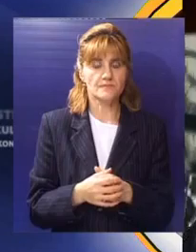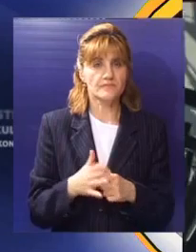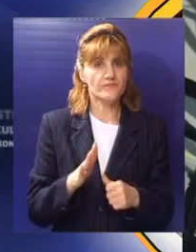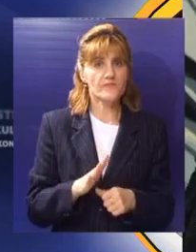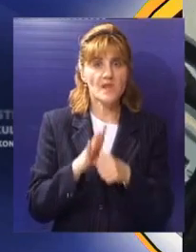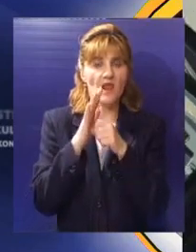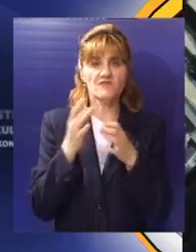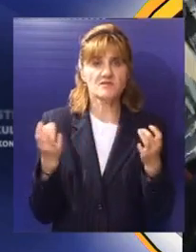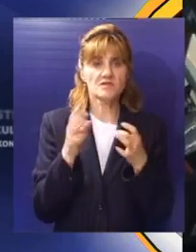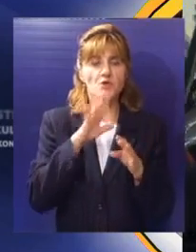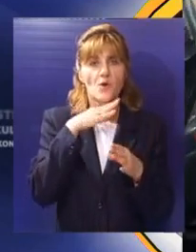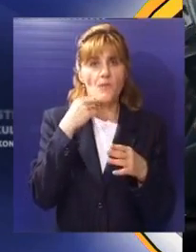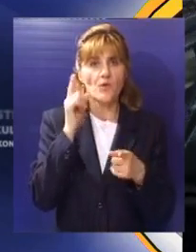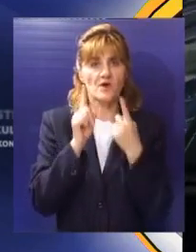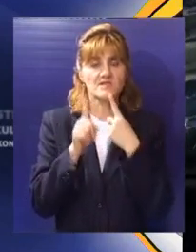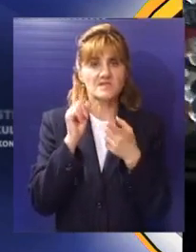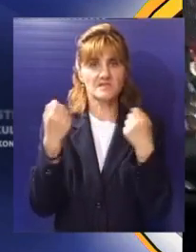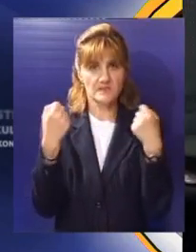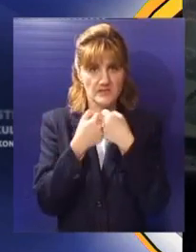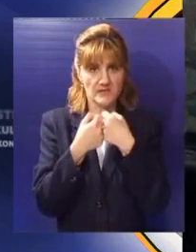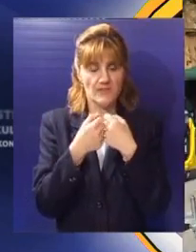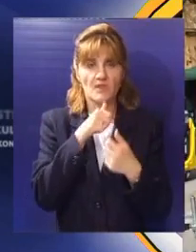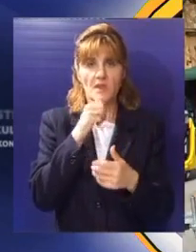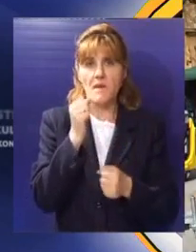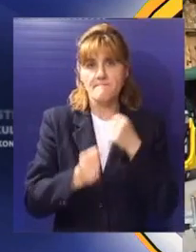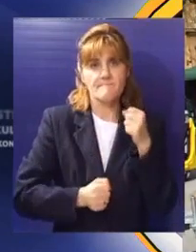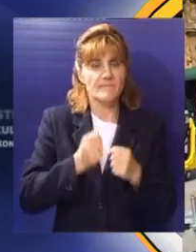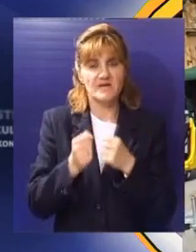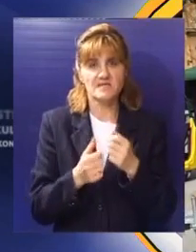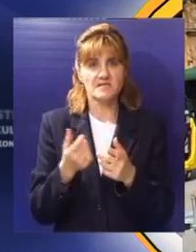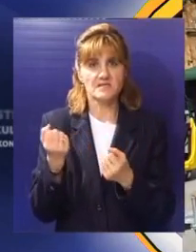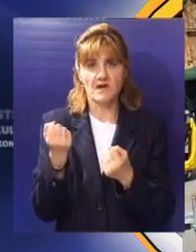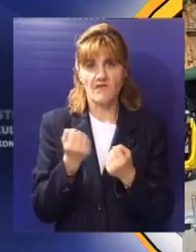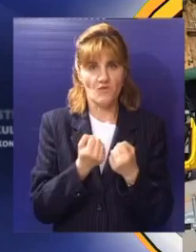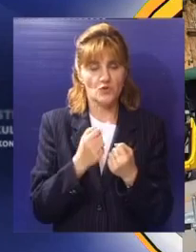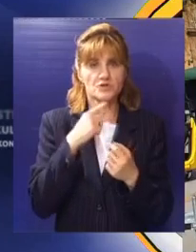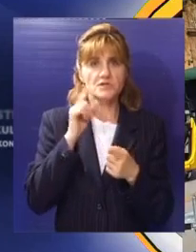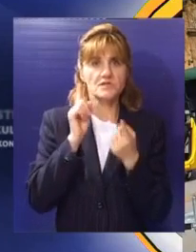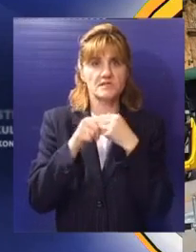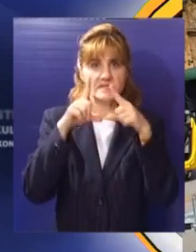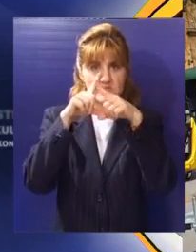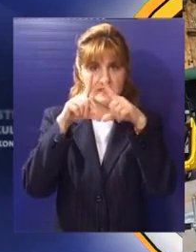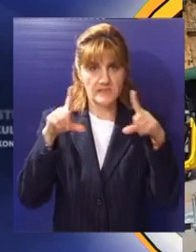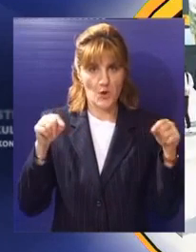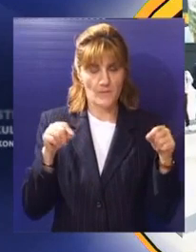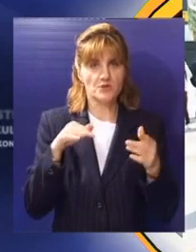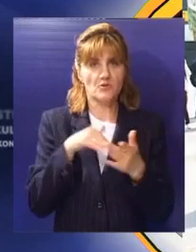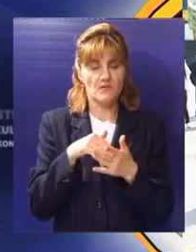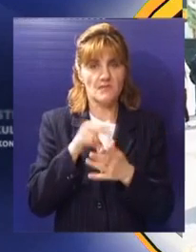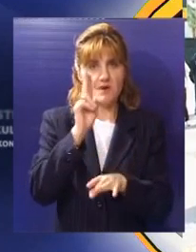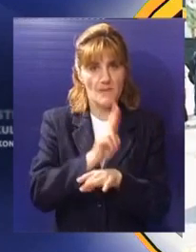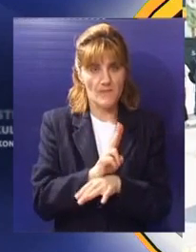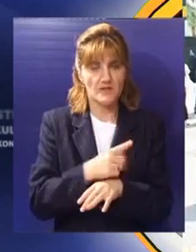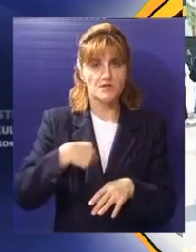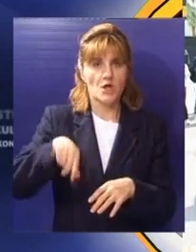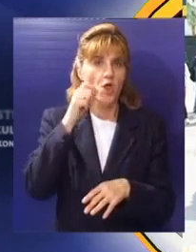Glavni uzrok velikog broja saobraćajnih nesreća u Srbiji je brzina vožnje. Iako poštuju saobraćajne propise, građani koje smo anketirali kažu